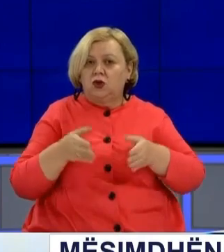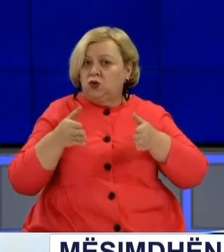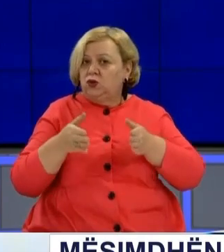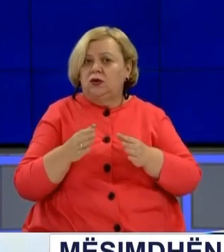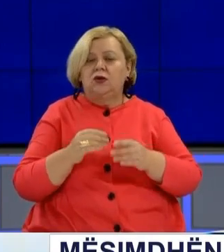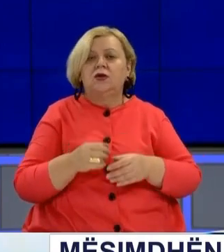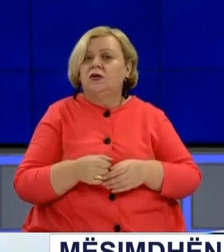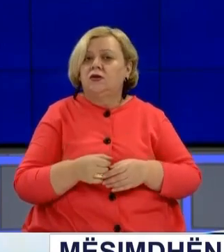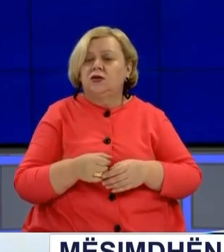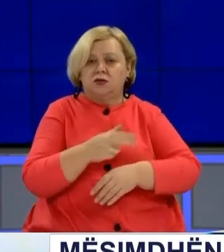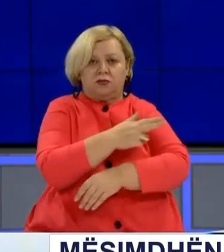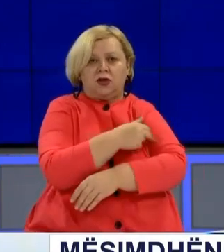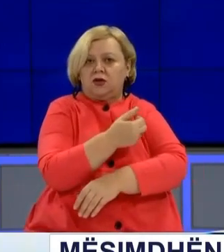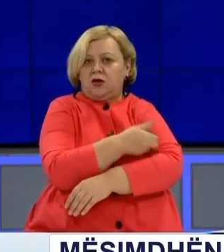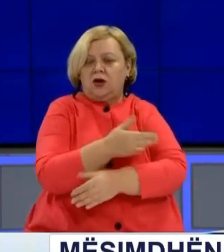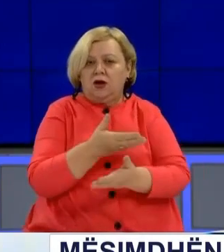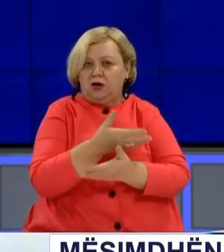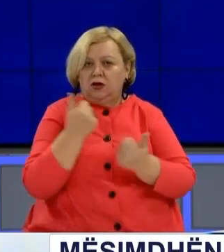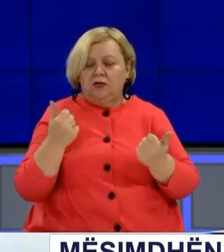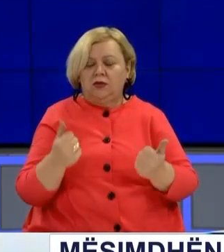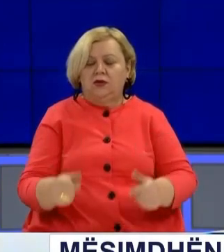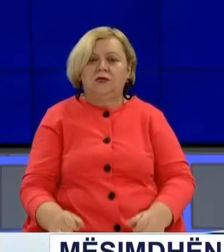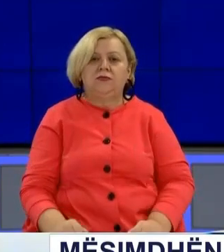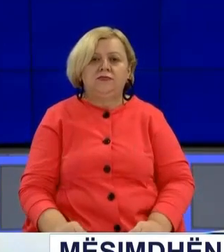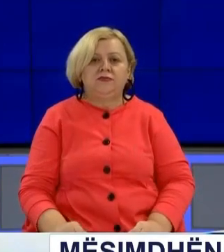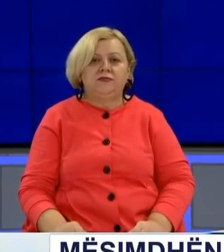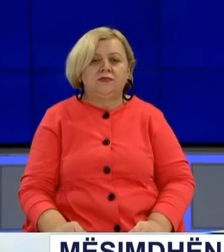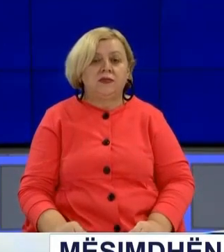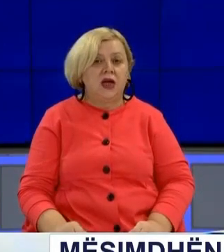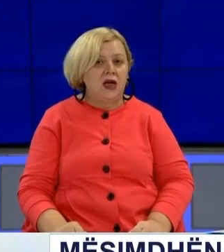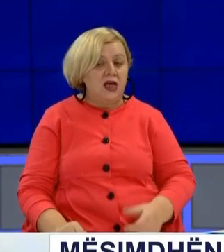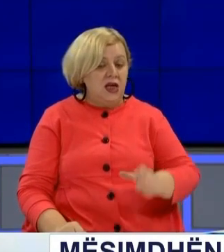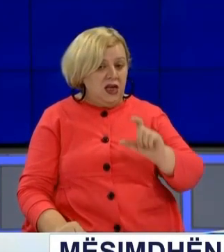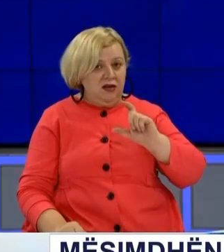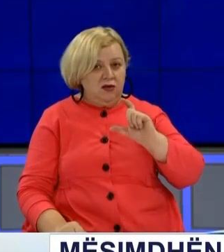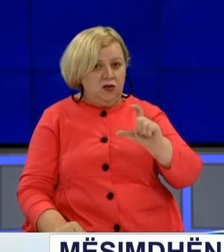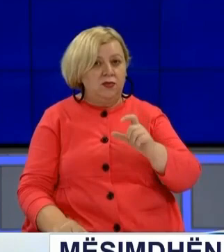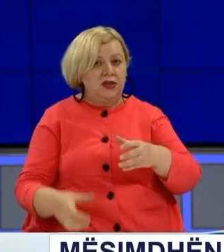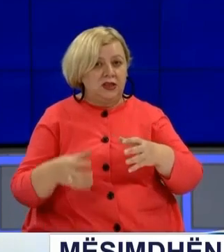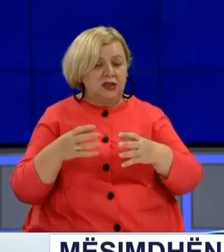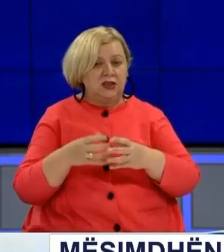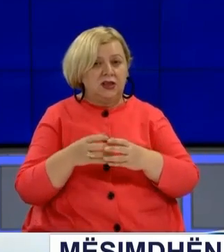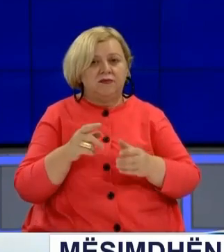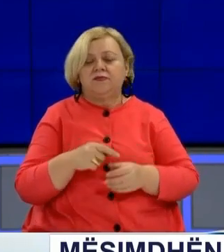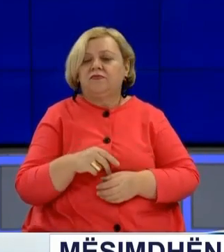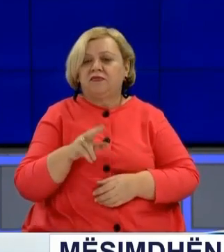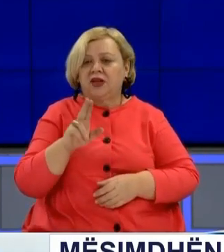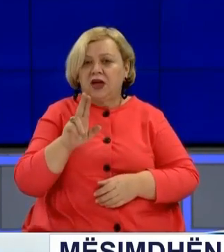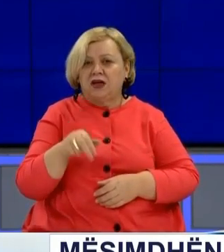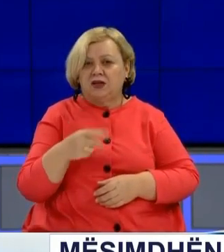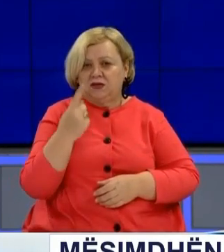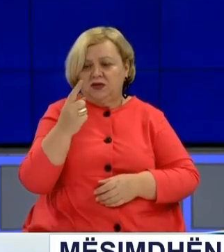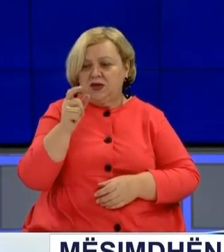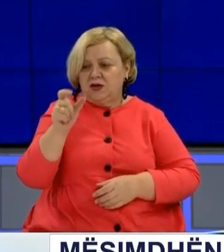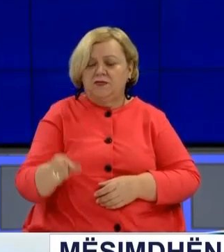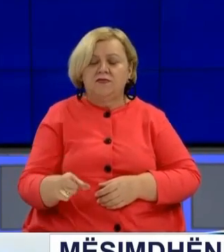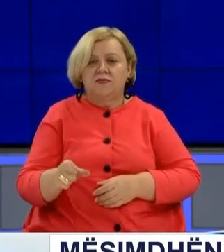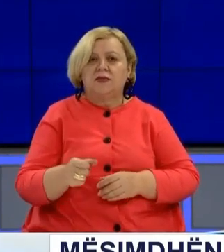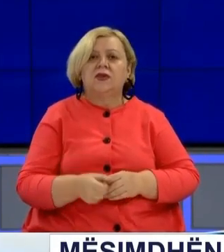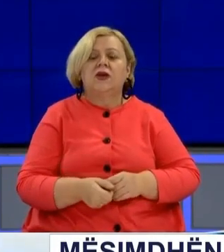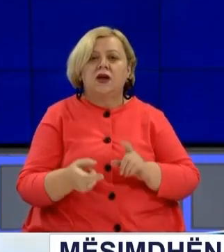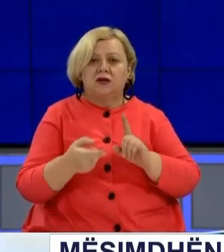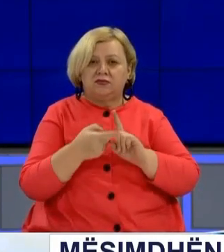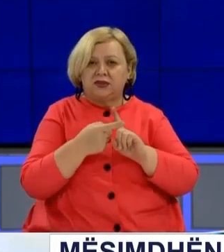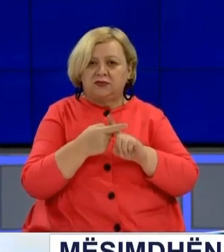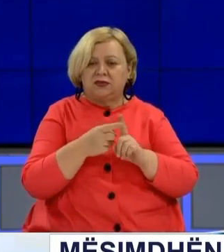posohës. Para se të kalojme në skenarin, se kemi pas rastet njëmsuse e cila ka rezultu pozitivë,